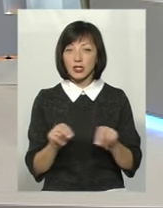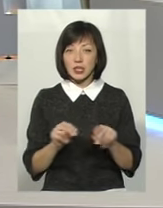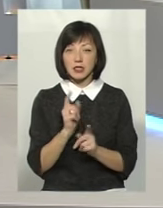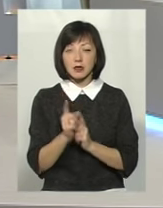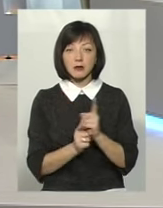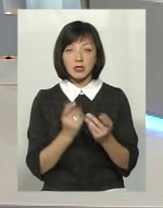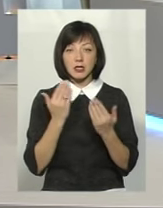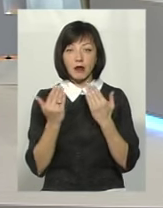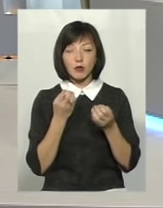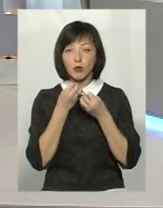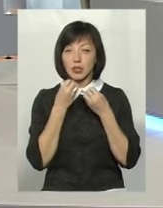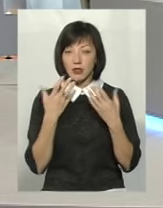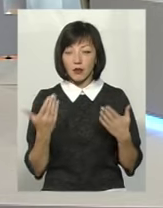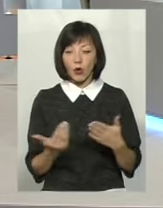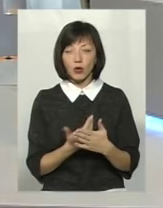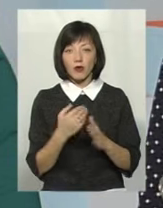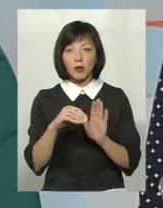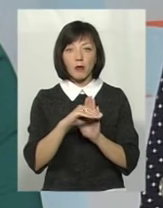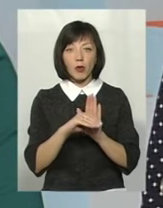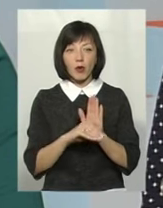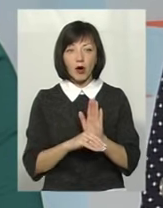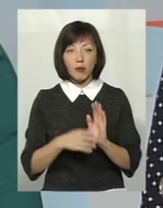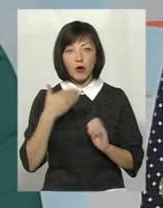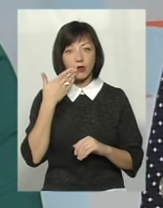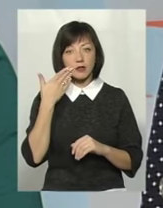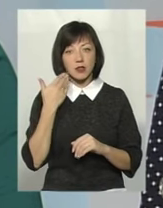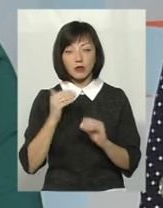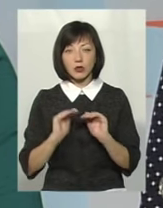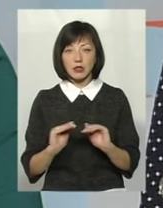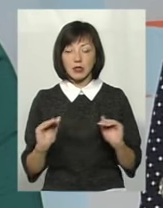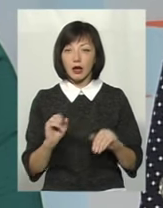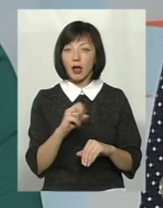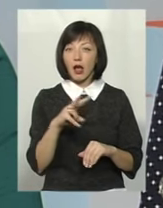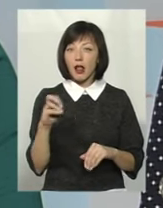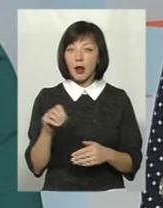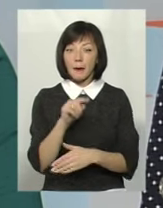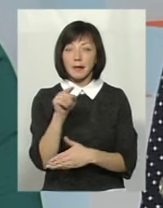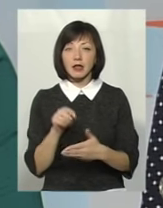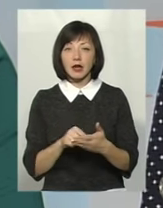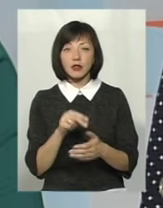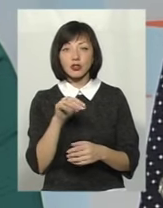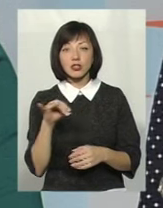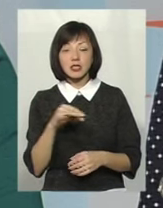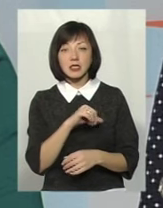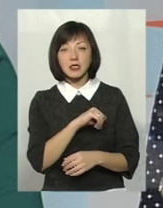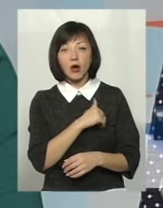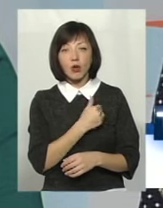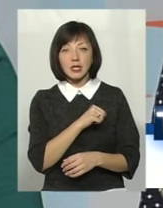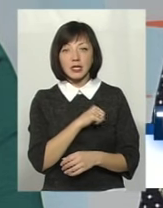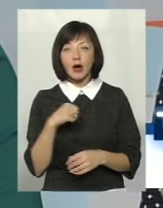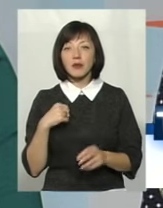позитивно. І оновлені програми, вони розвантажують дітей. Але питання в тому, чи захочуть самі вчителі